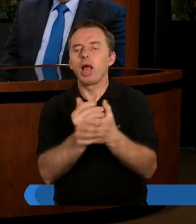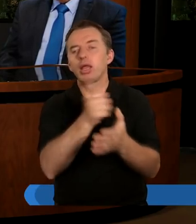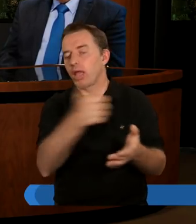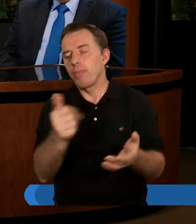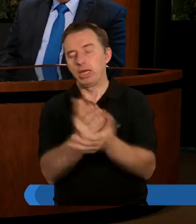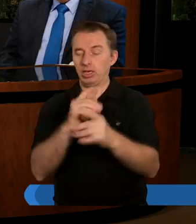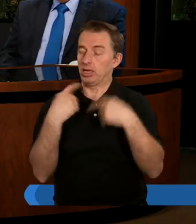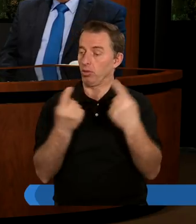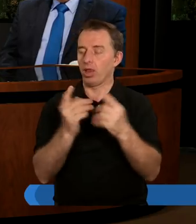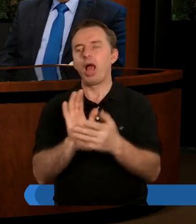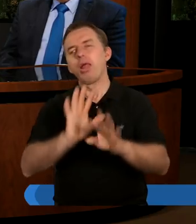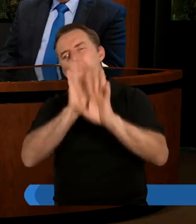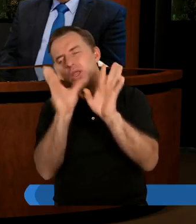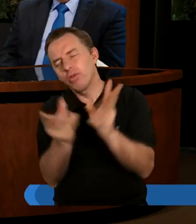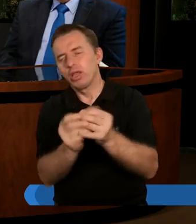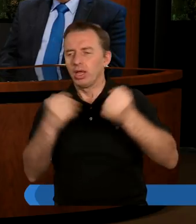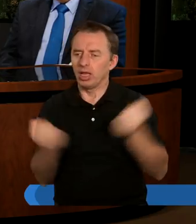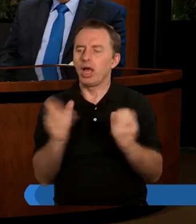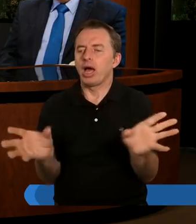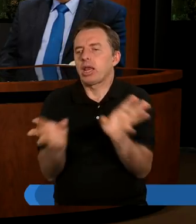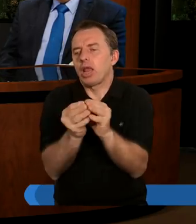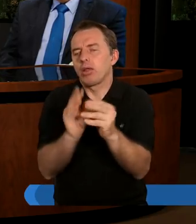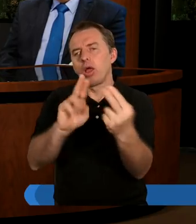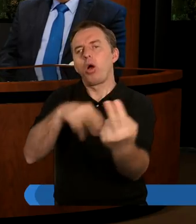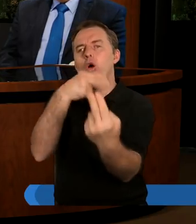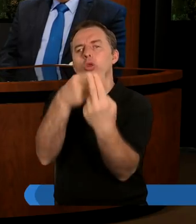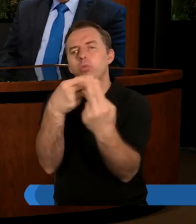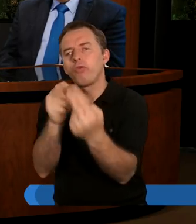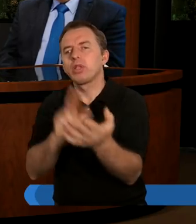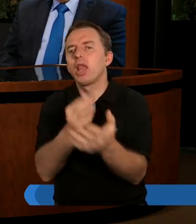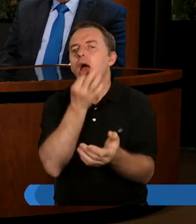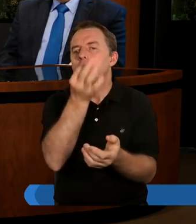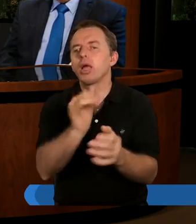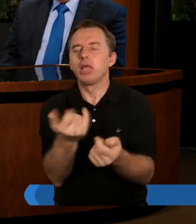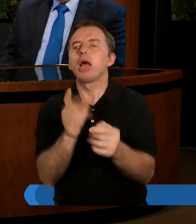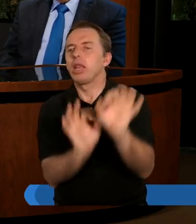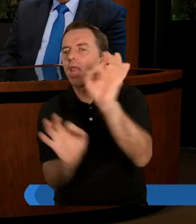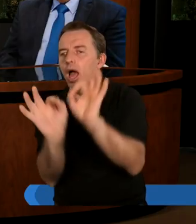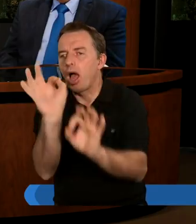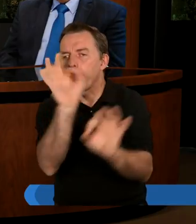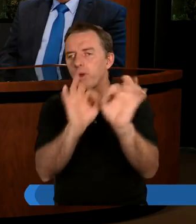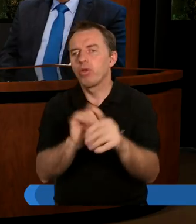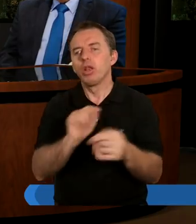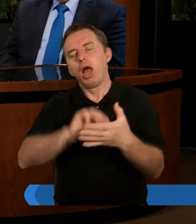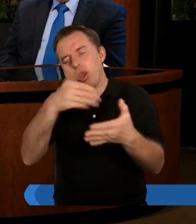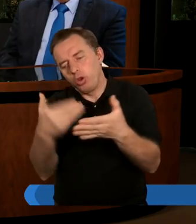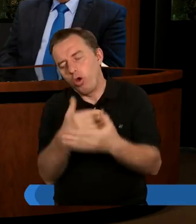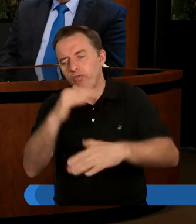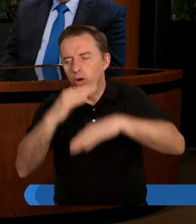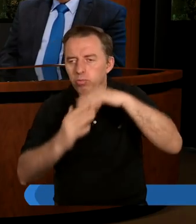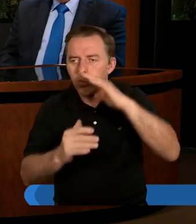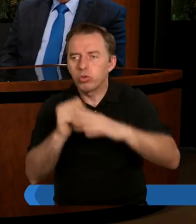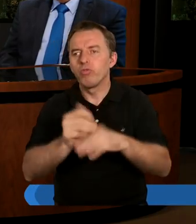na samych sytuacjach, co przede wszystkim starając się razem znaleźć odpowiedź na pytanie, to jak naprawiać, jak na nowo